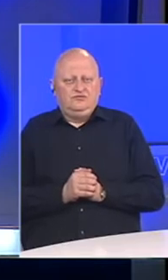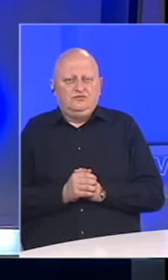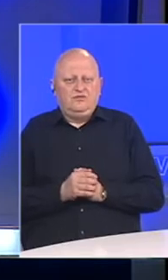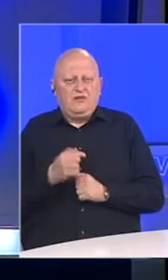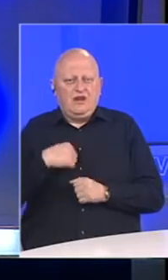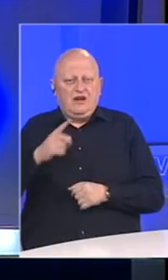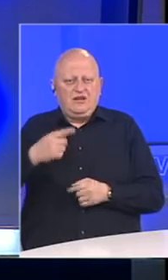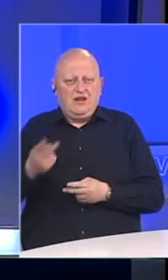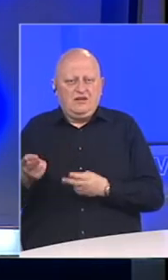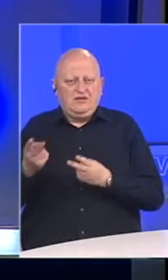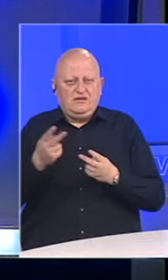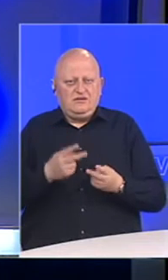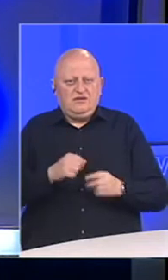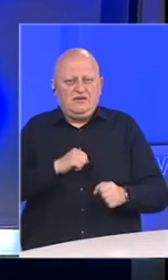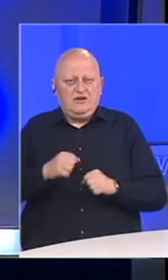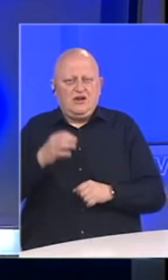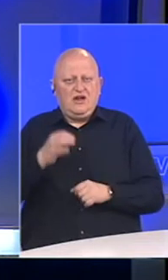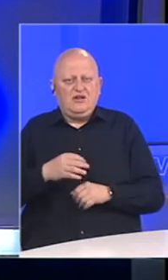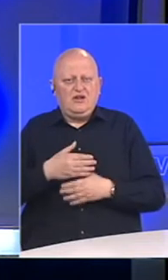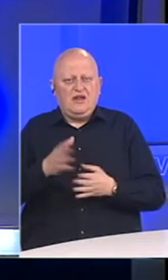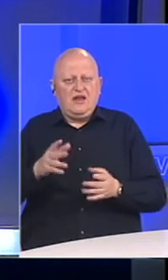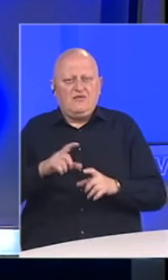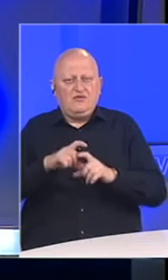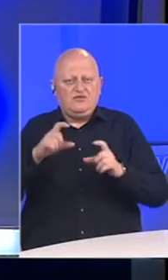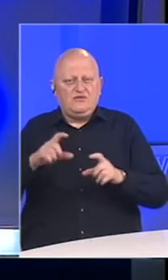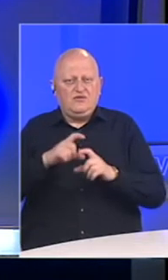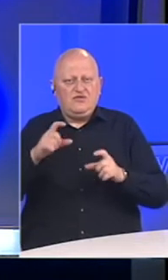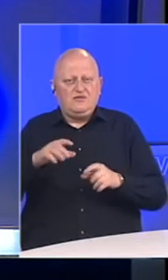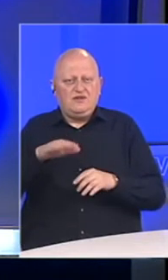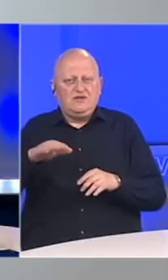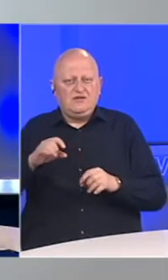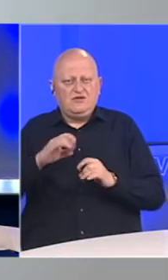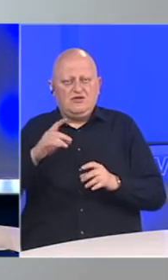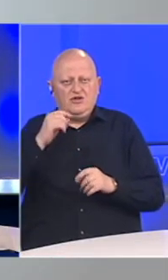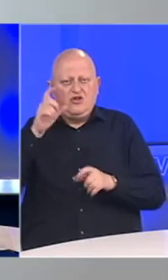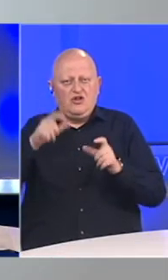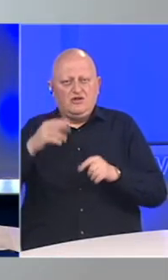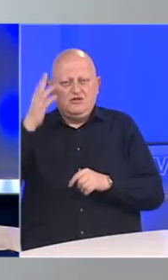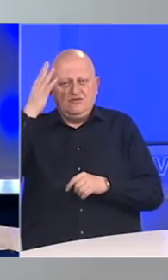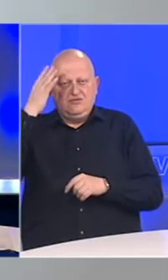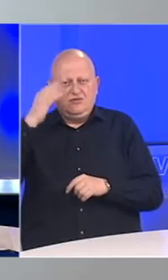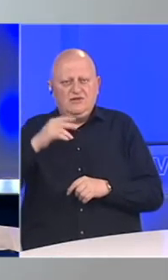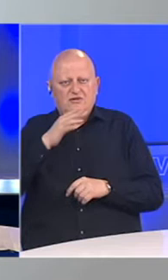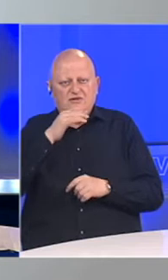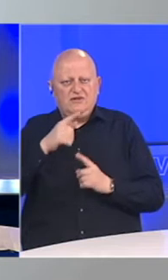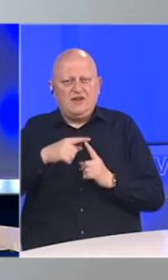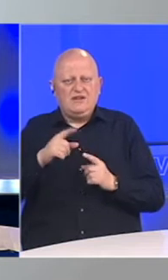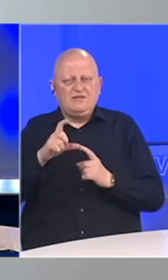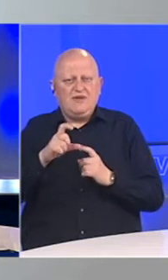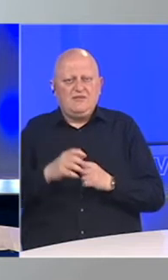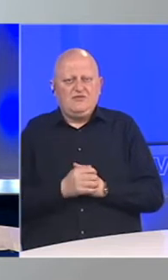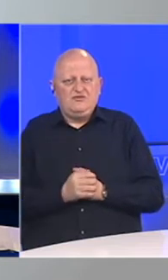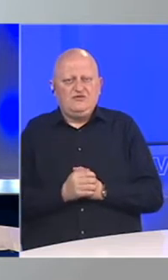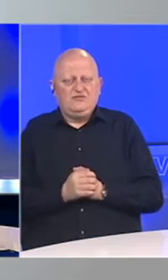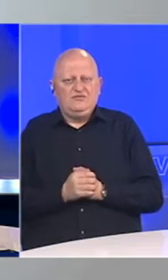Naš naredni gost je direktor kantonalne javne ustanove Dom za djecu bez roditeljskog staranja Sarajevo Tarik